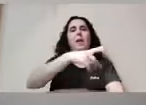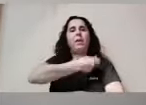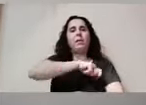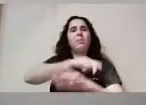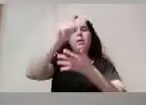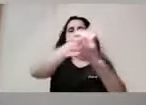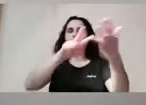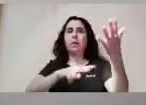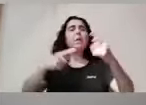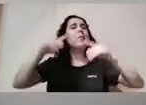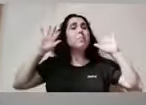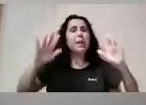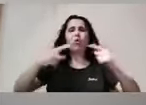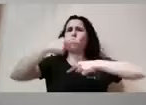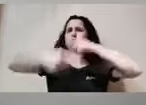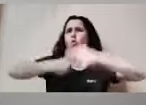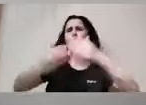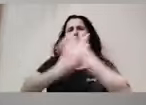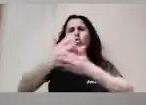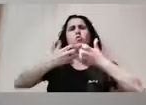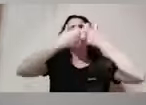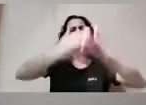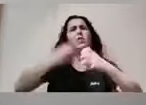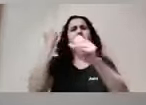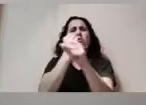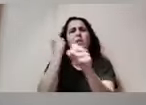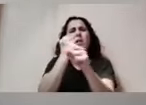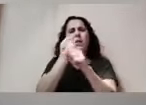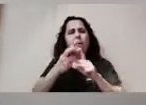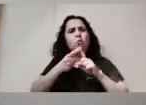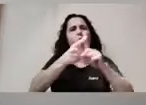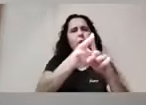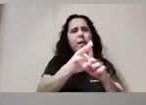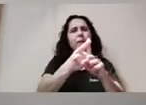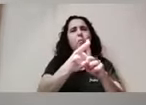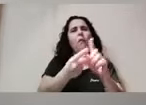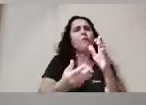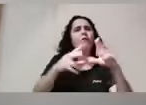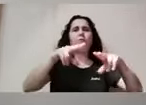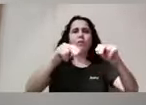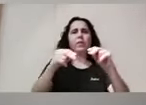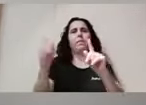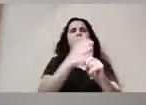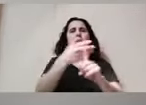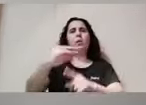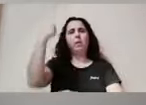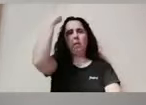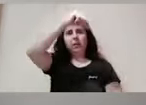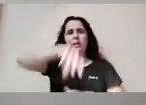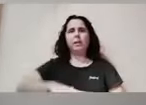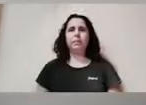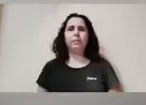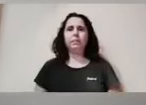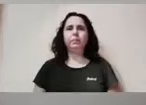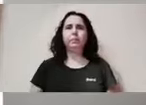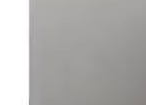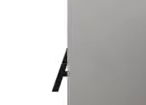llegirà el manifest a la plaça d'Espanya. Però tots els dies lluitarem i treballarem contra les violències masclistes.